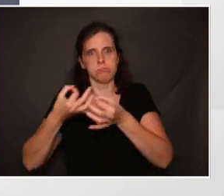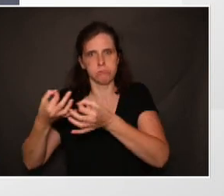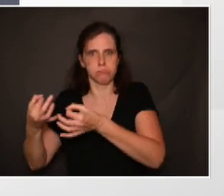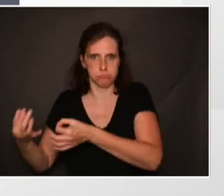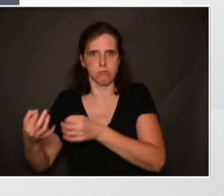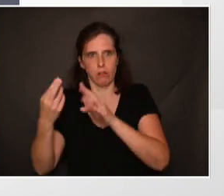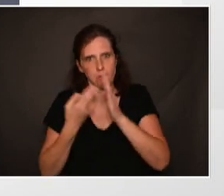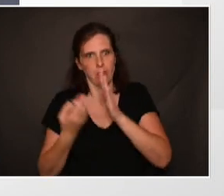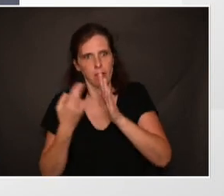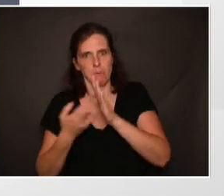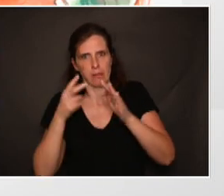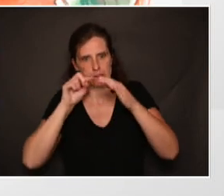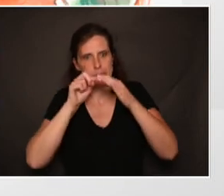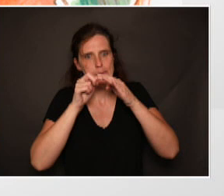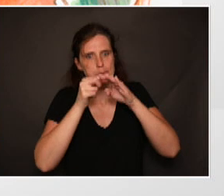et qui se répètent.